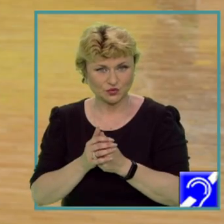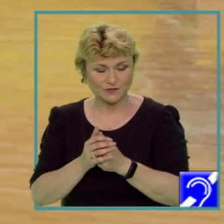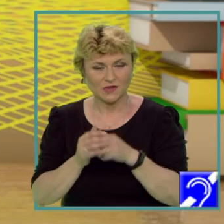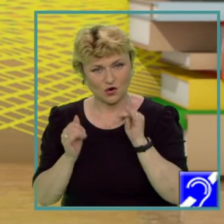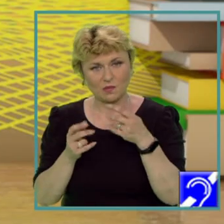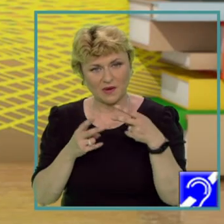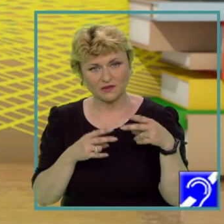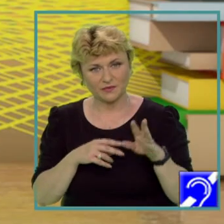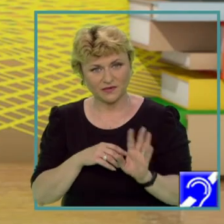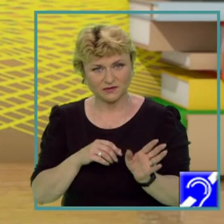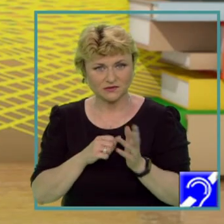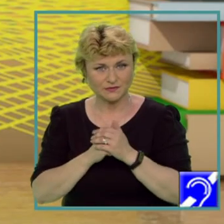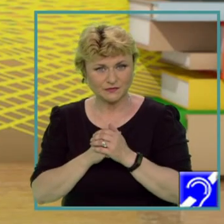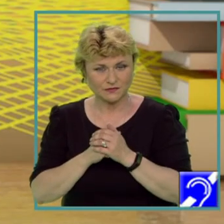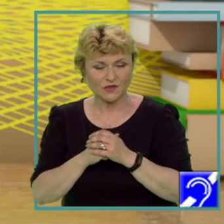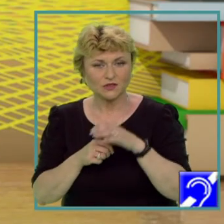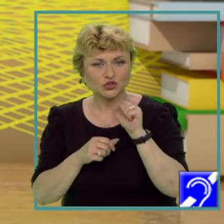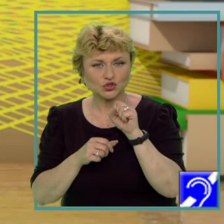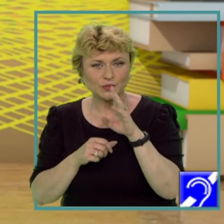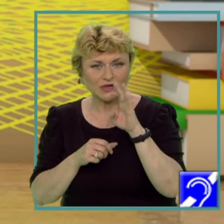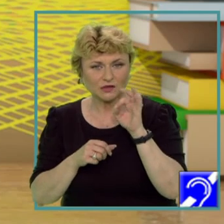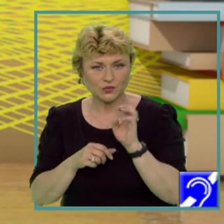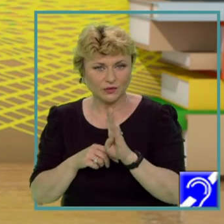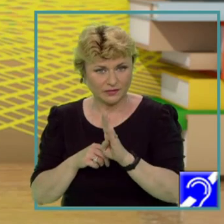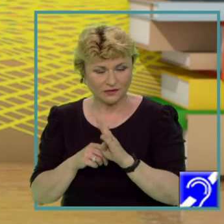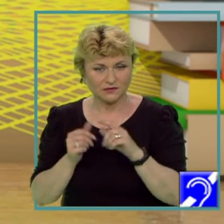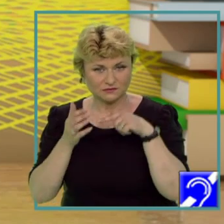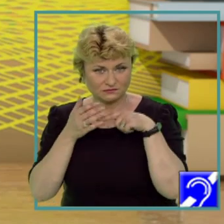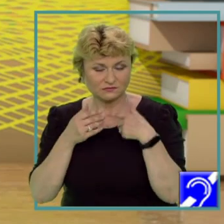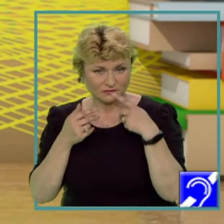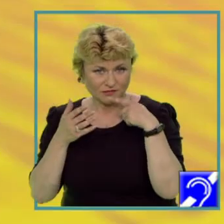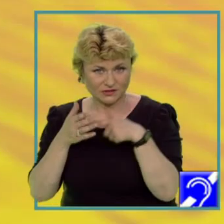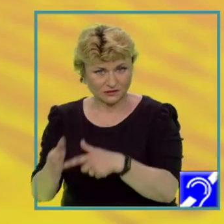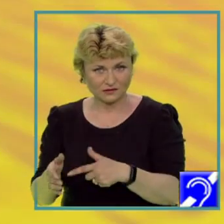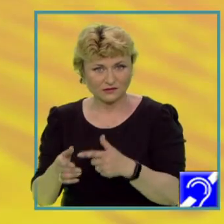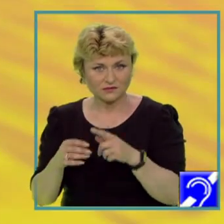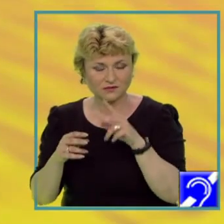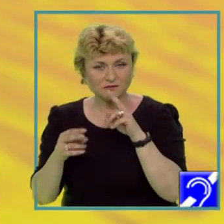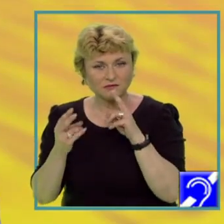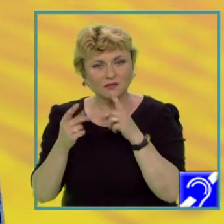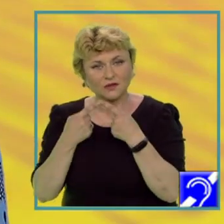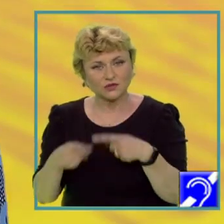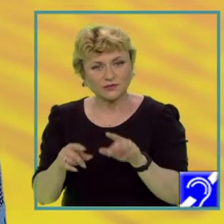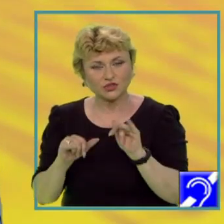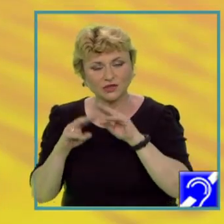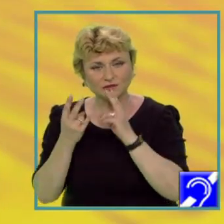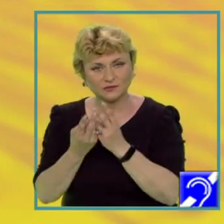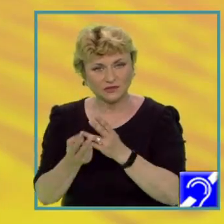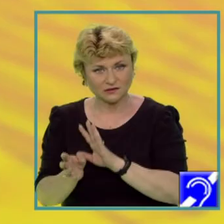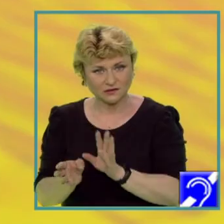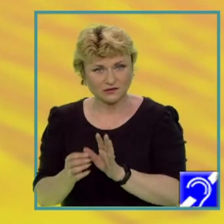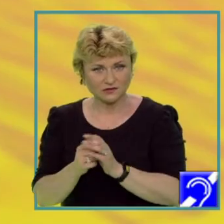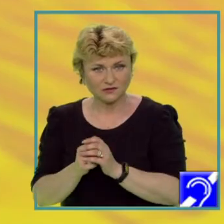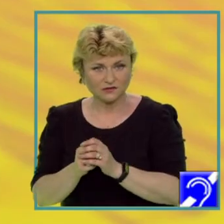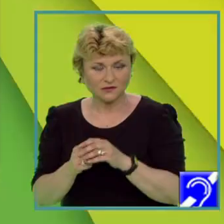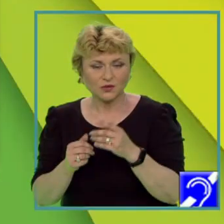departe. Subiectul D prezentați două deosebiti și o asemănare între clima statului marcat pe hartă